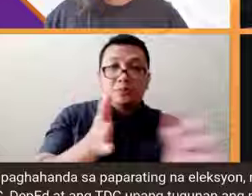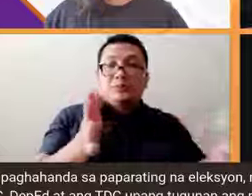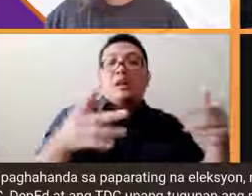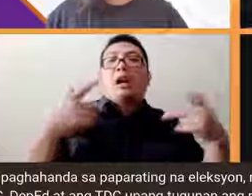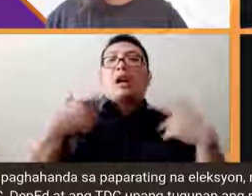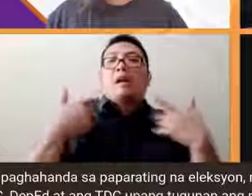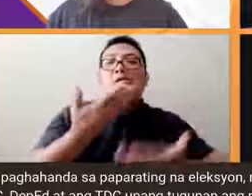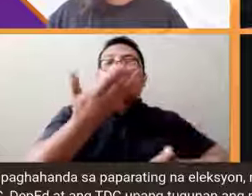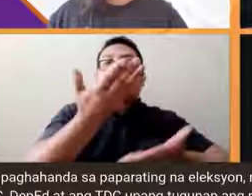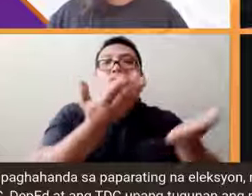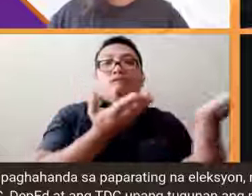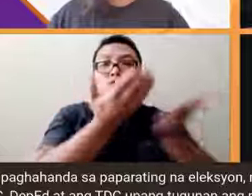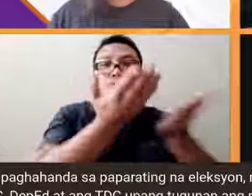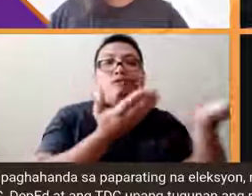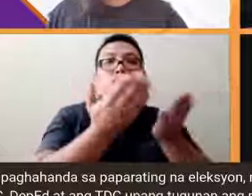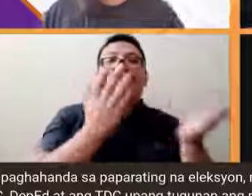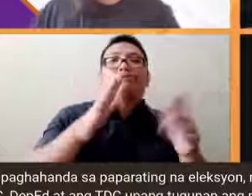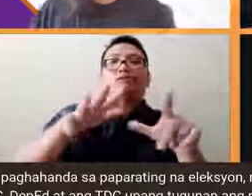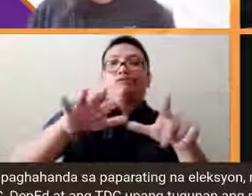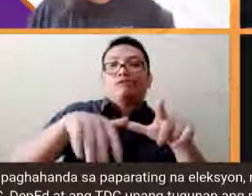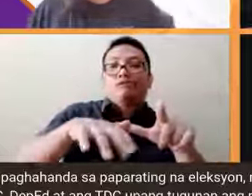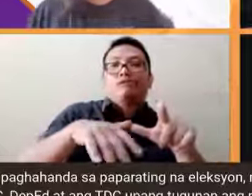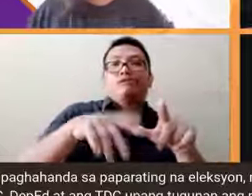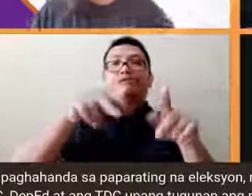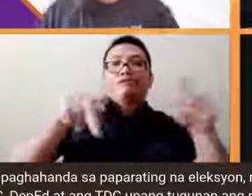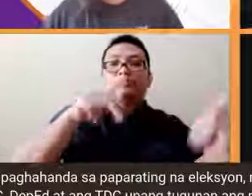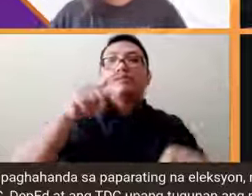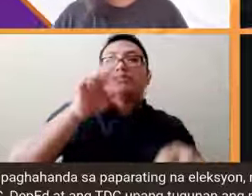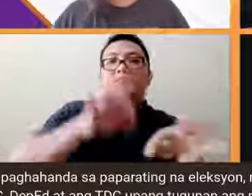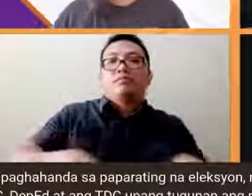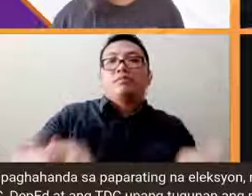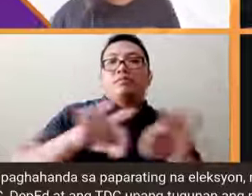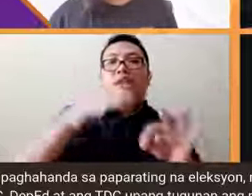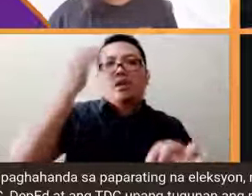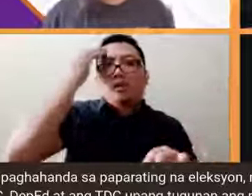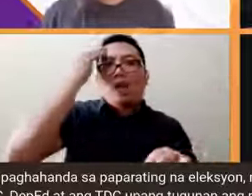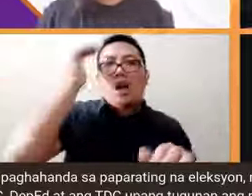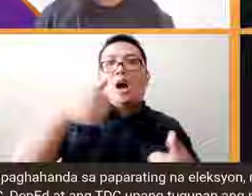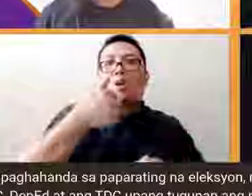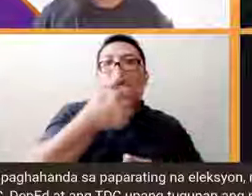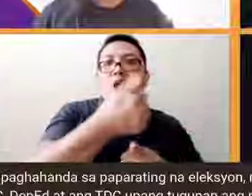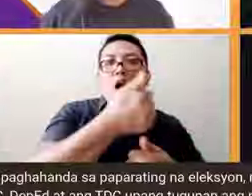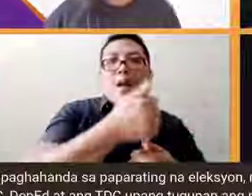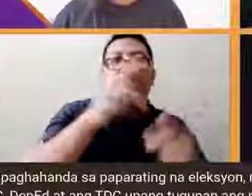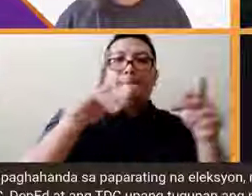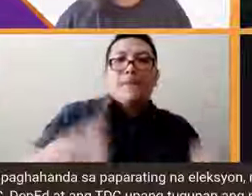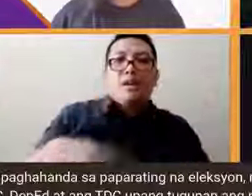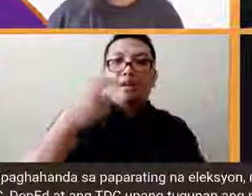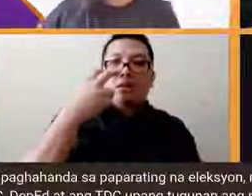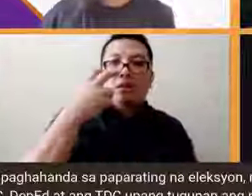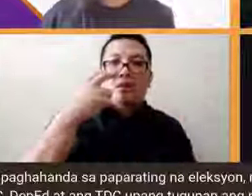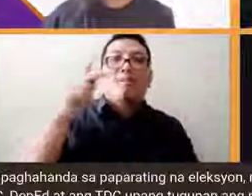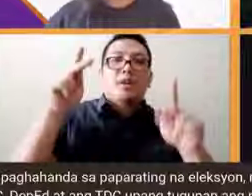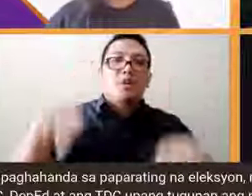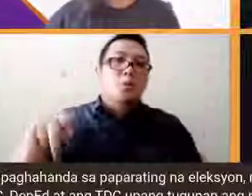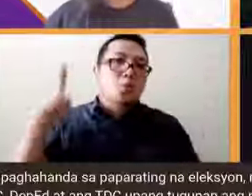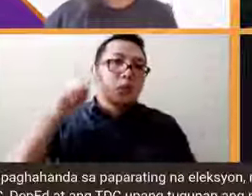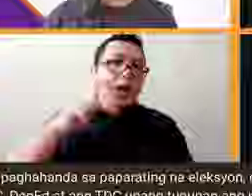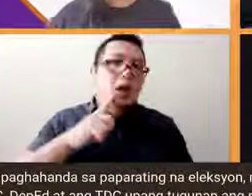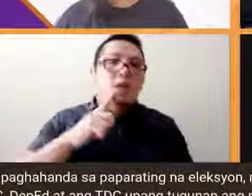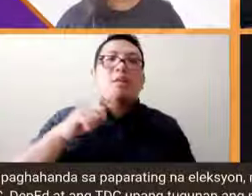disabilities at napaka importante alam nilang mag-assist ng taong bulag ng hindi nakakarinig ng